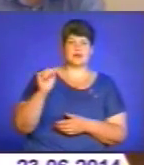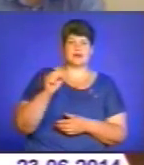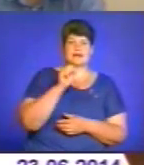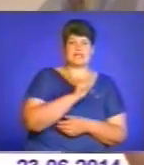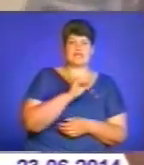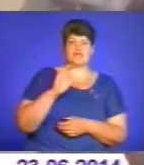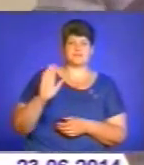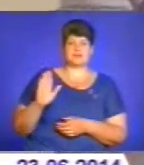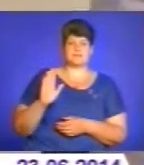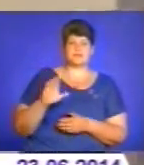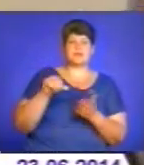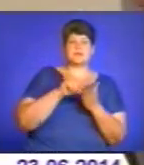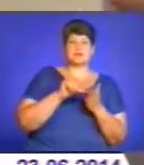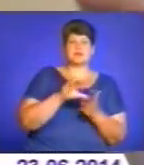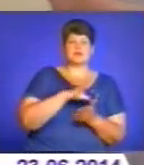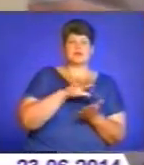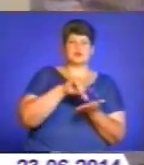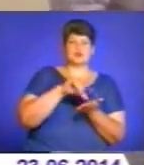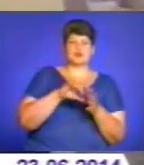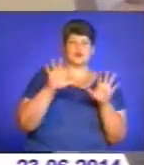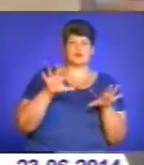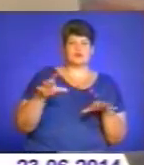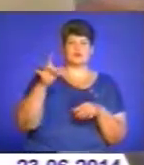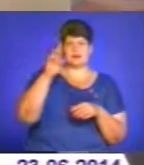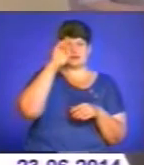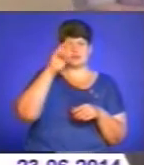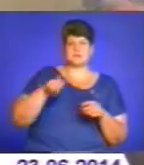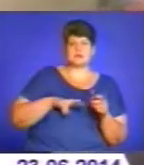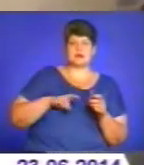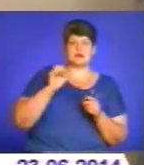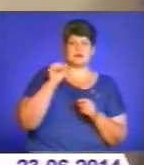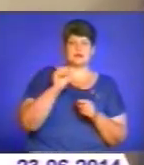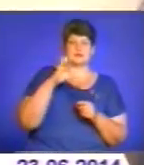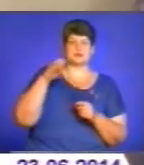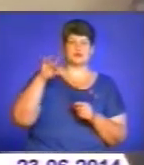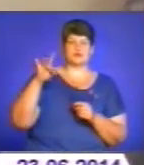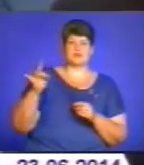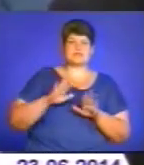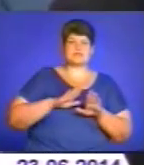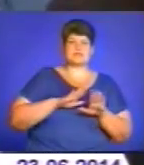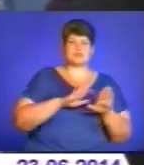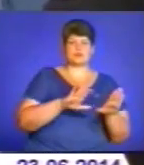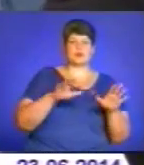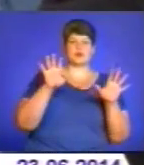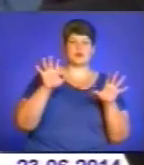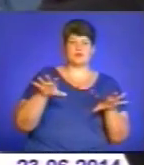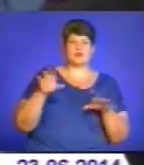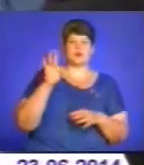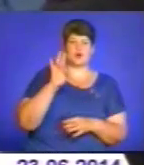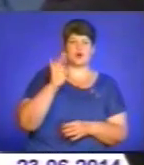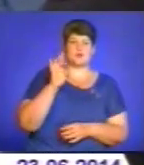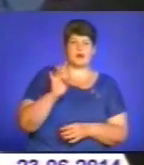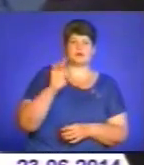Васильовича. Представлення відбулося за участю голови Тернопільської райдержадміністрації Андрія Строєвуса та заступника голови районної ради Романа Наконечного.